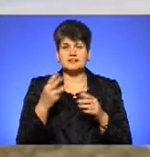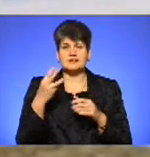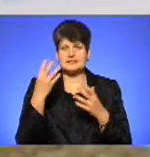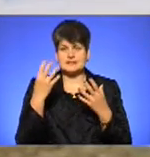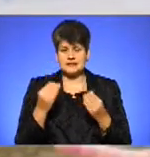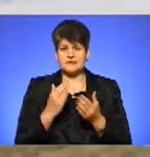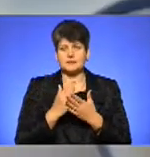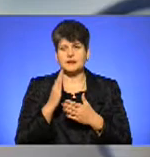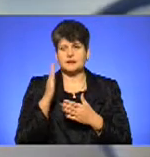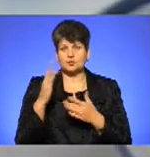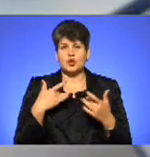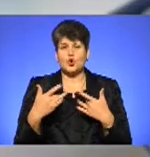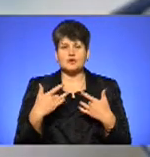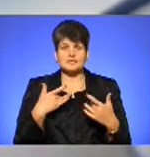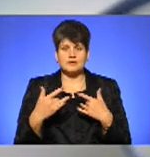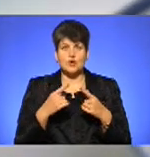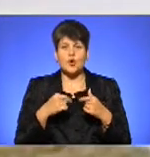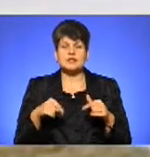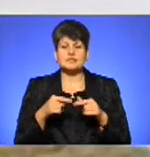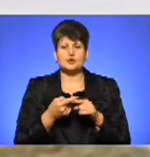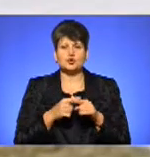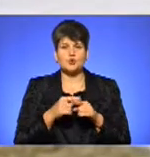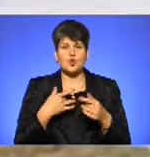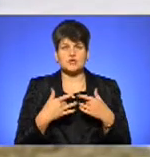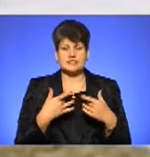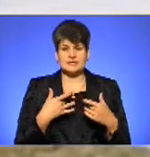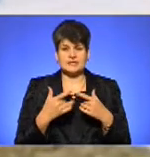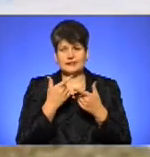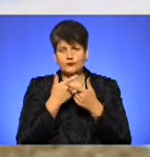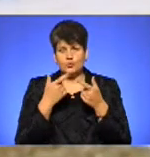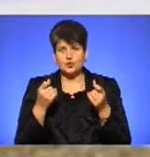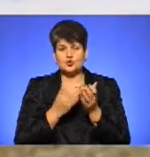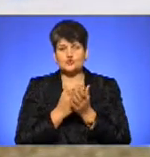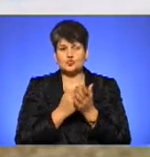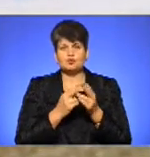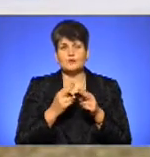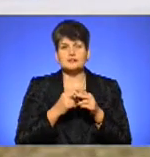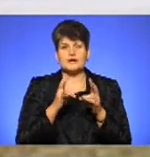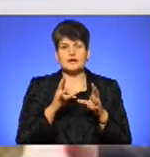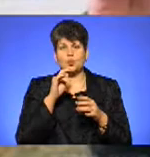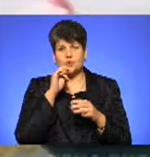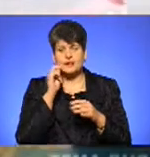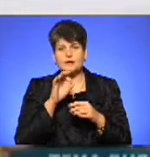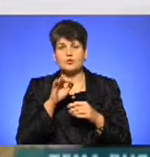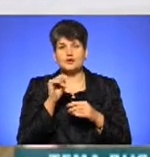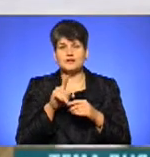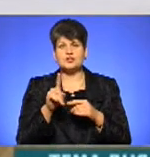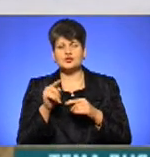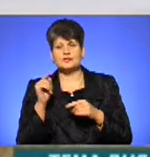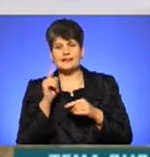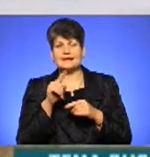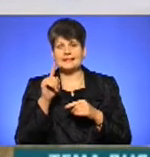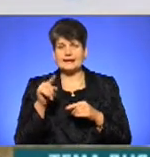відбутися концерт, організатор цього концерту інформує СБУ про те, що такі, такі,